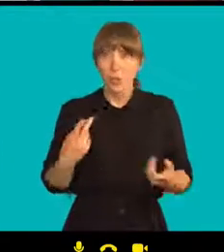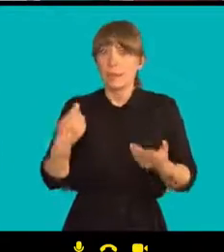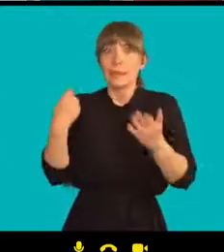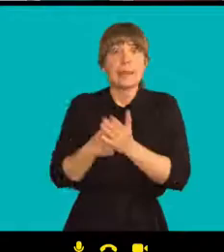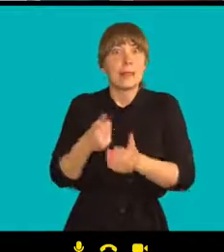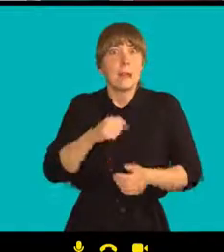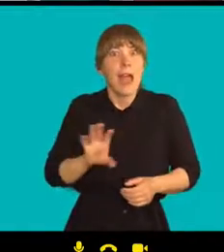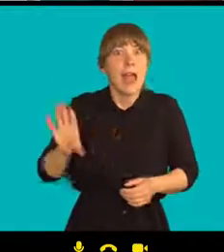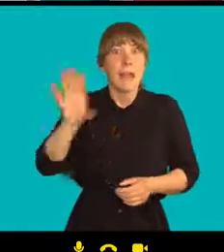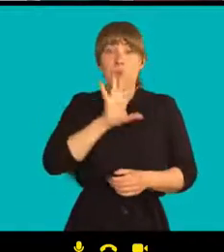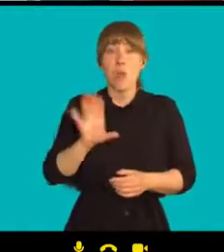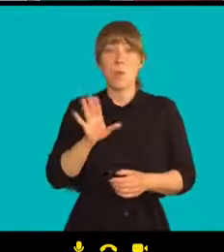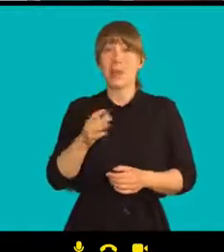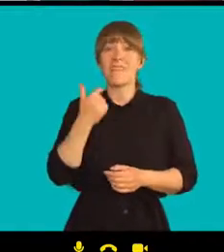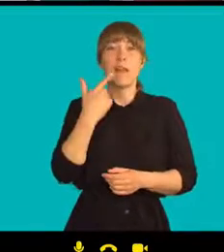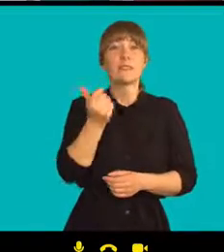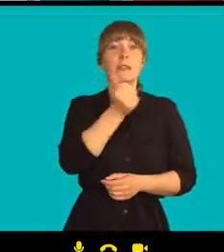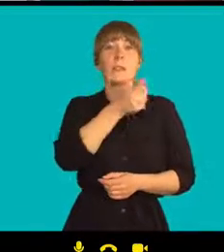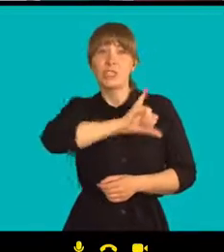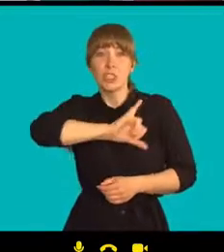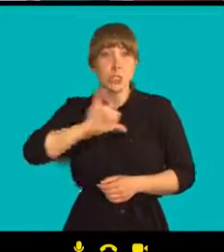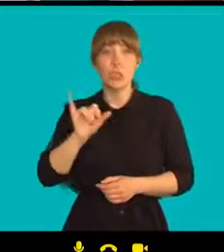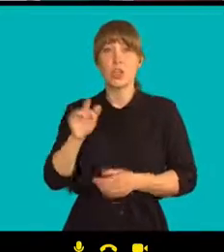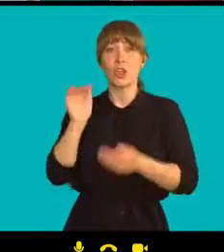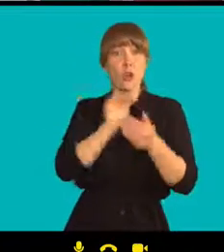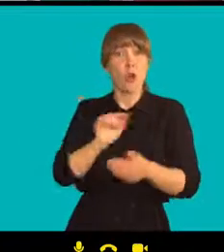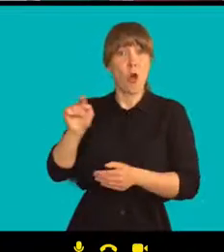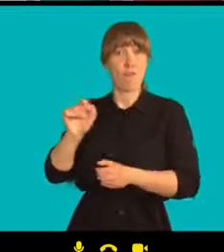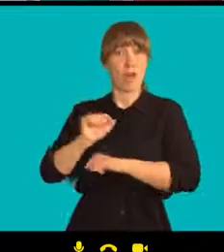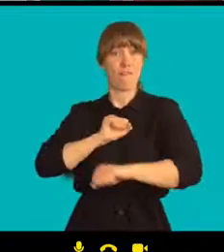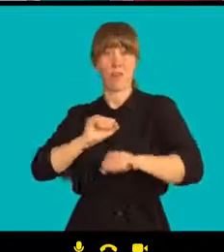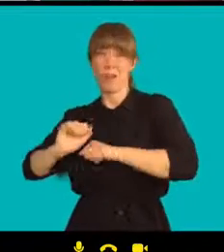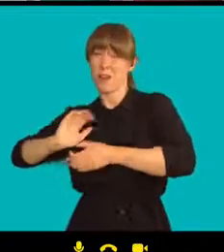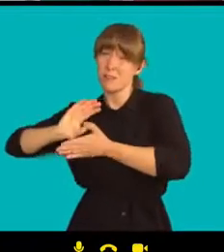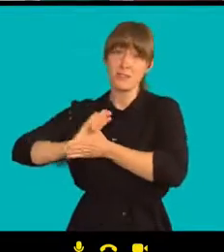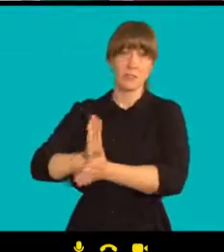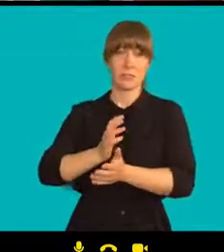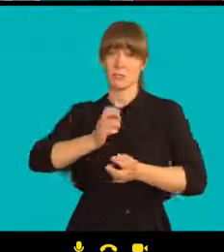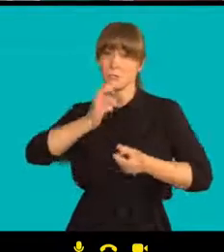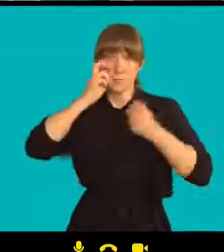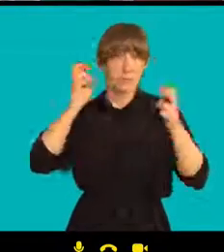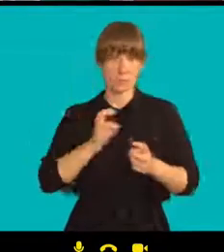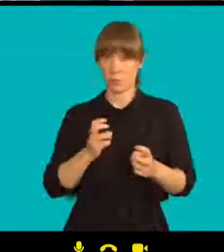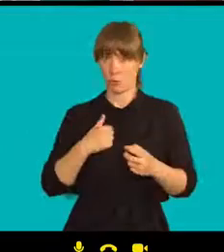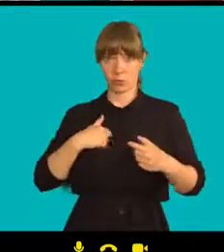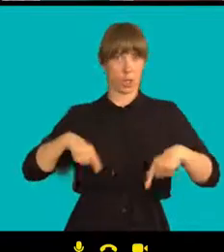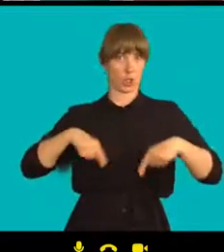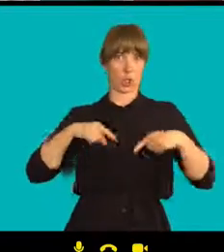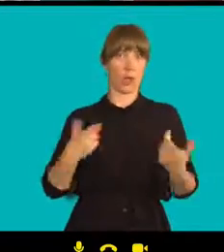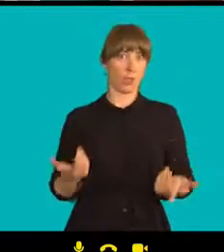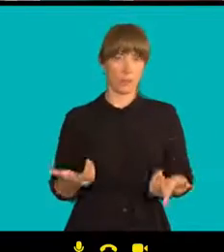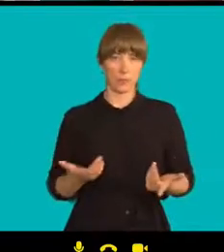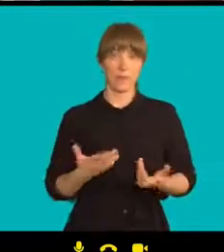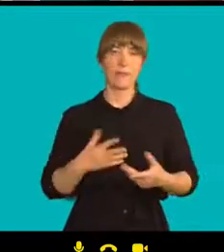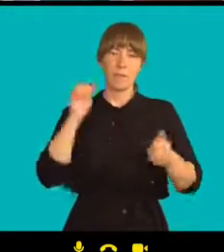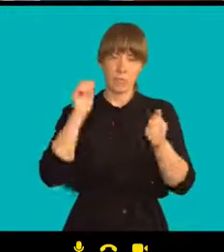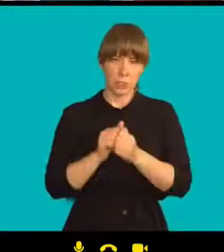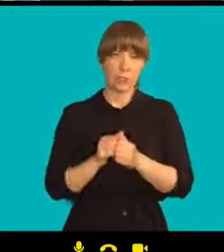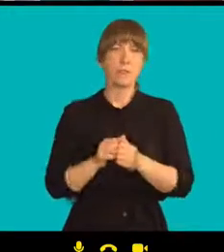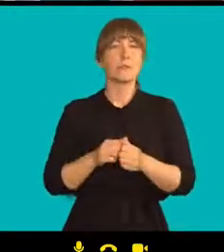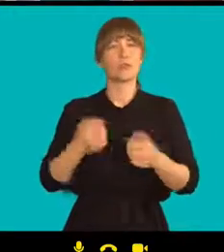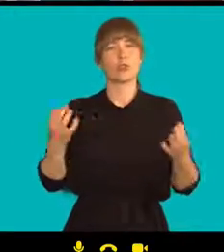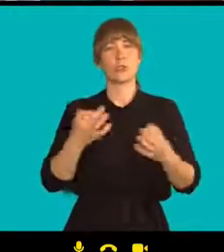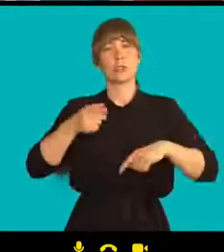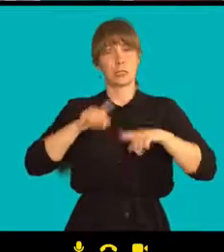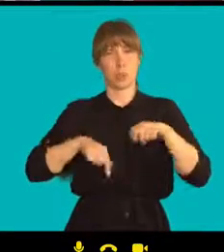v Evropě 21. století bychom skutečně nečekali. Takže já si myslím, to, jak jsme to prožívali my v Československu, bylo dáno naší historickou